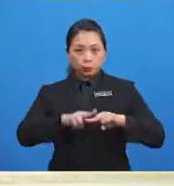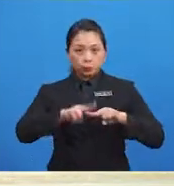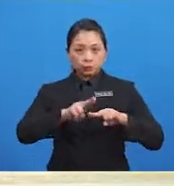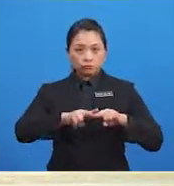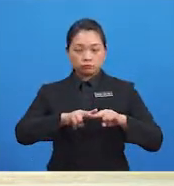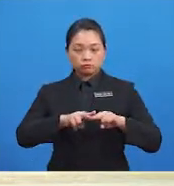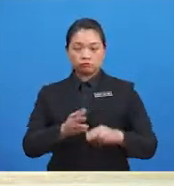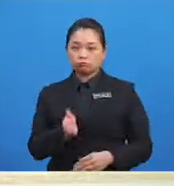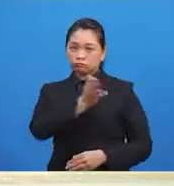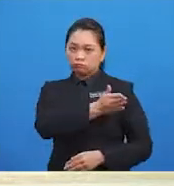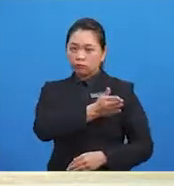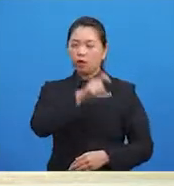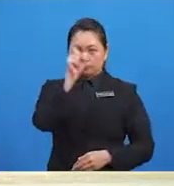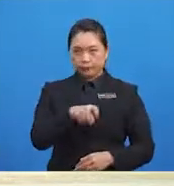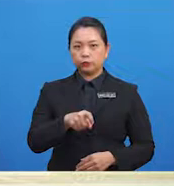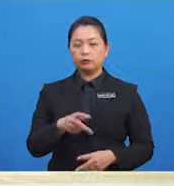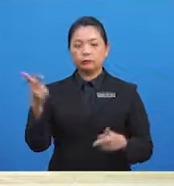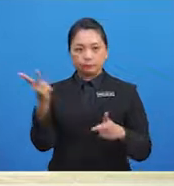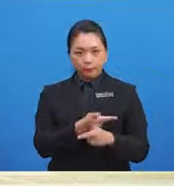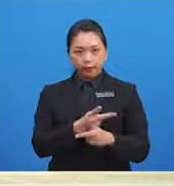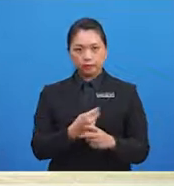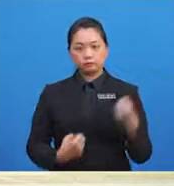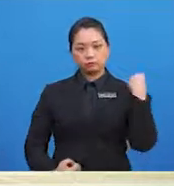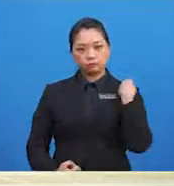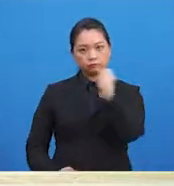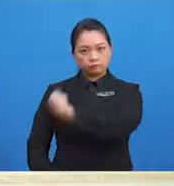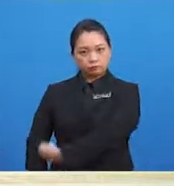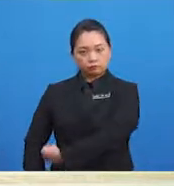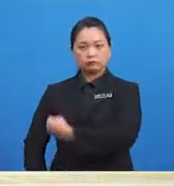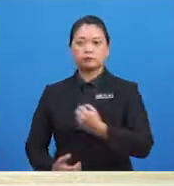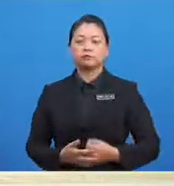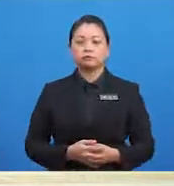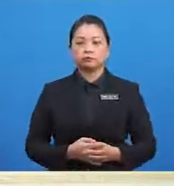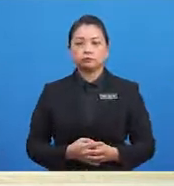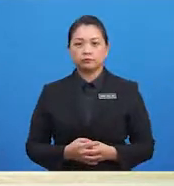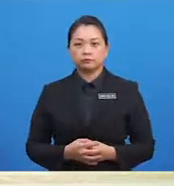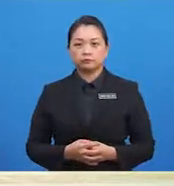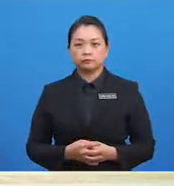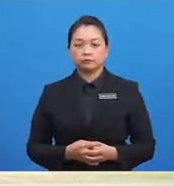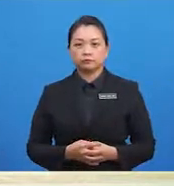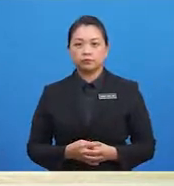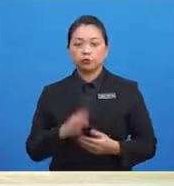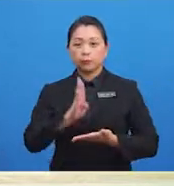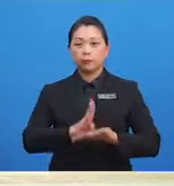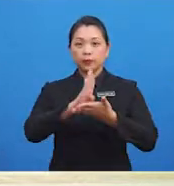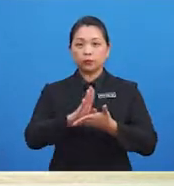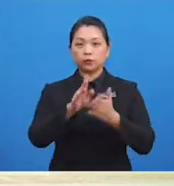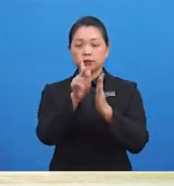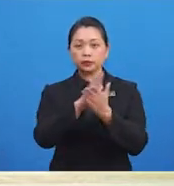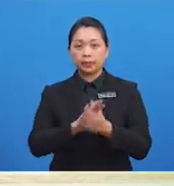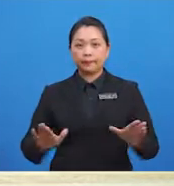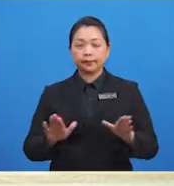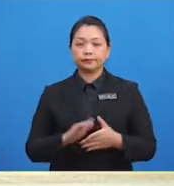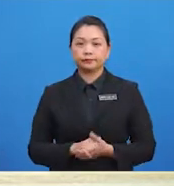menyelamatkan diri kita Dari kemalangan Murid-murid, lihat gambar ini